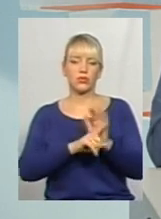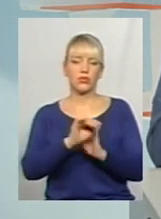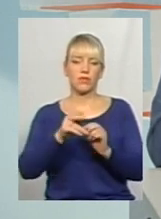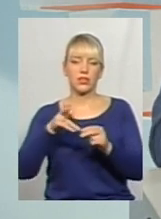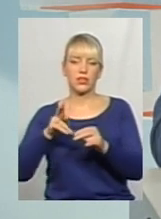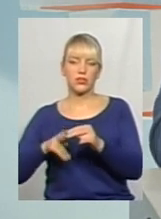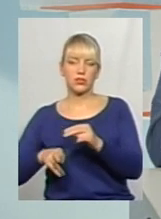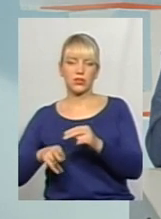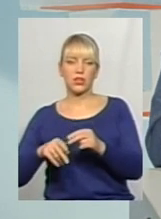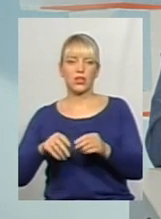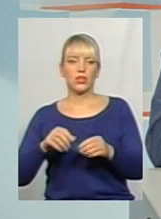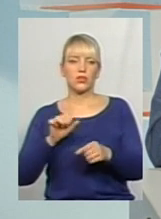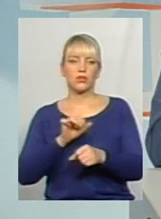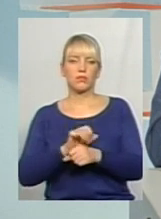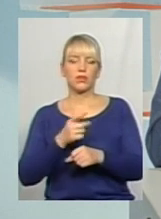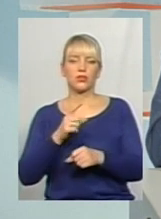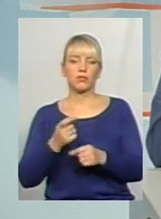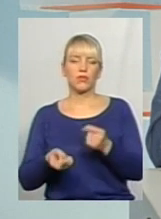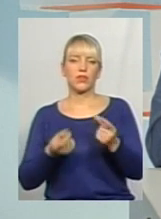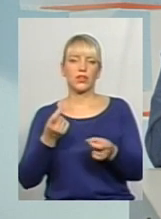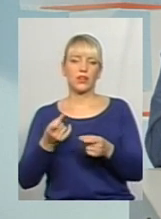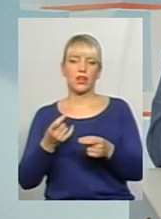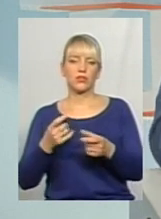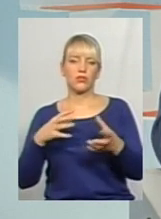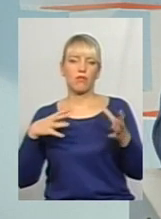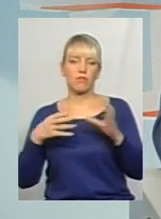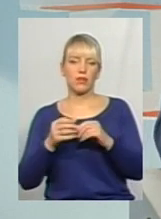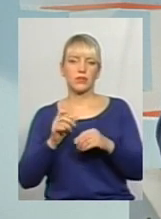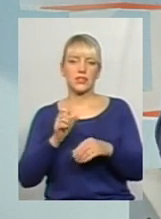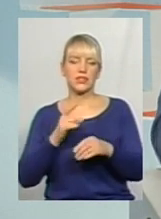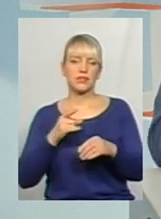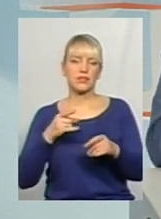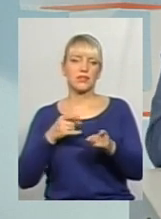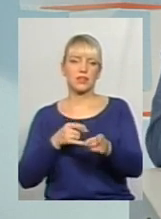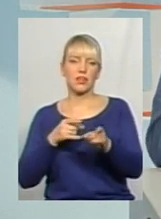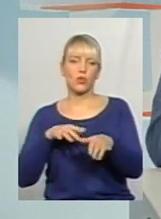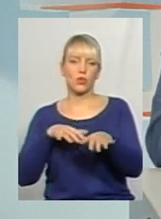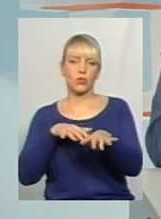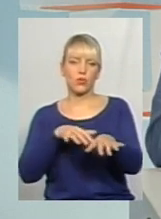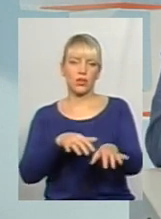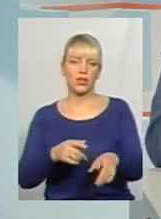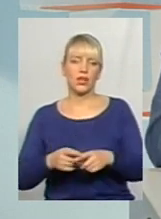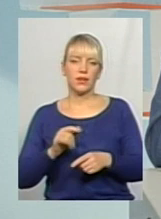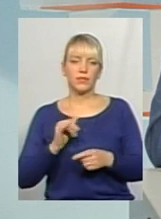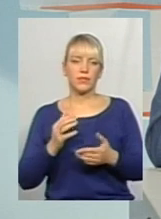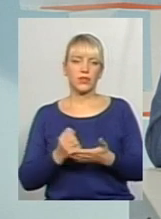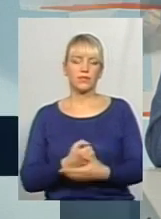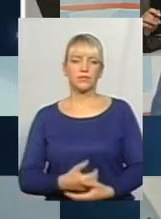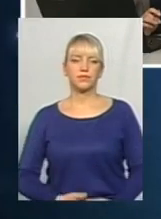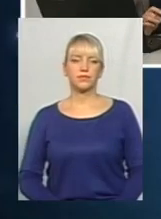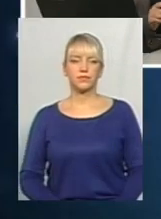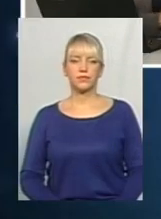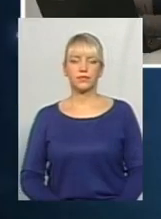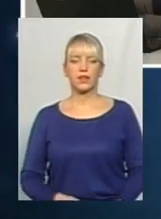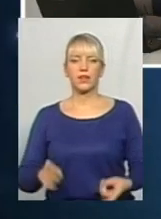обгін, іде затори, і в даному випадку в звичайному режимі руху воно буде, звичайно, вирівняно. Дякую, пан Сергій. У нас